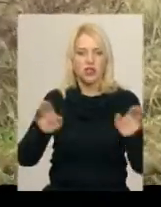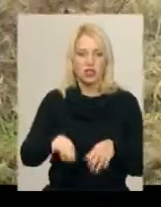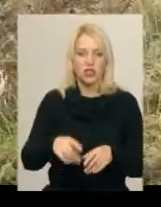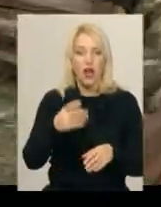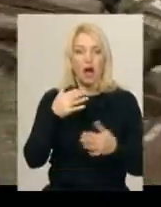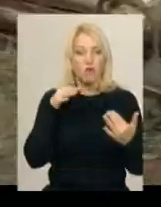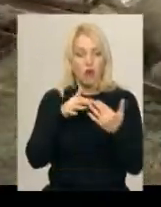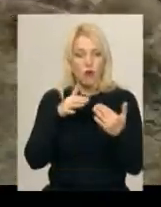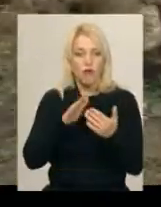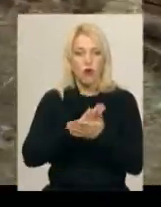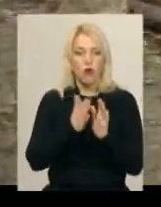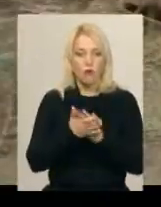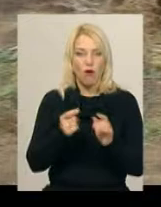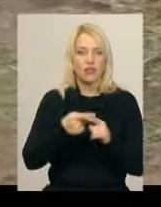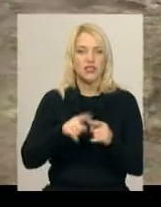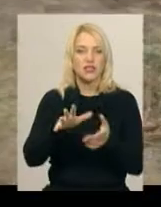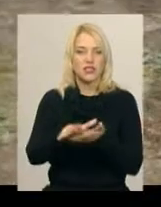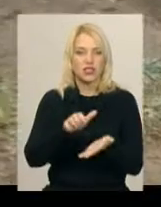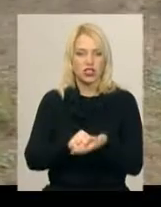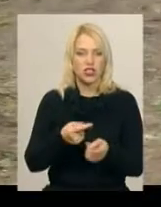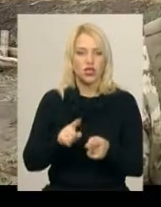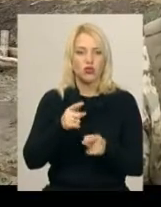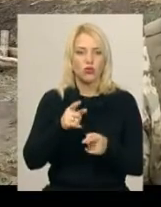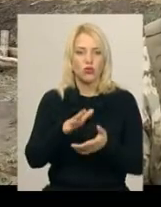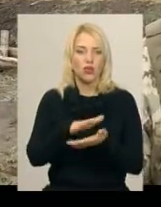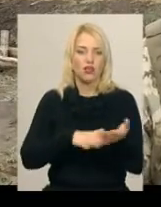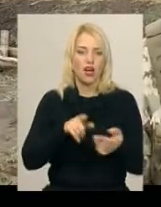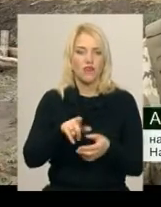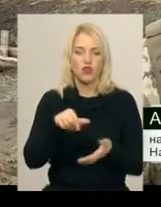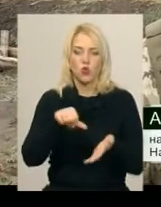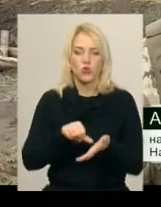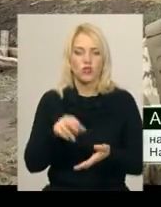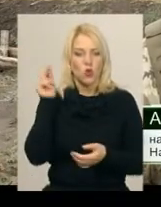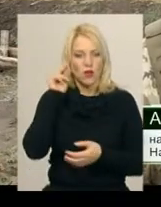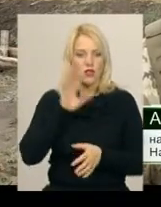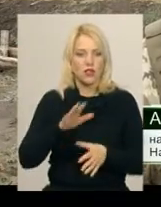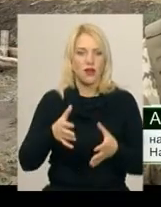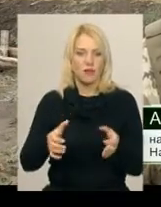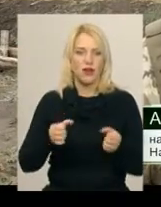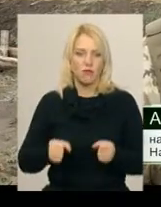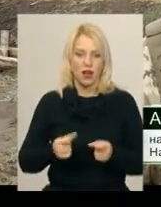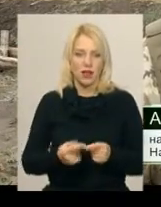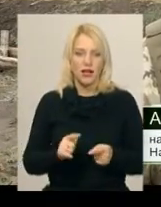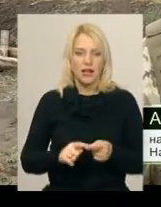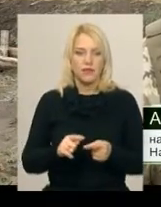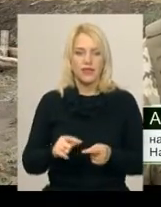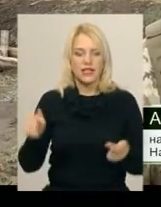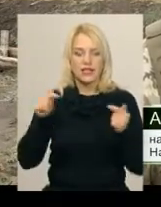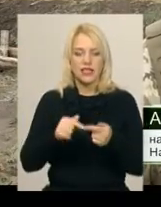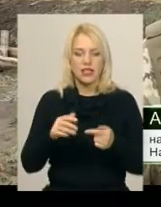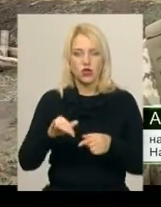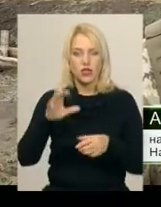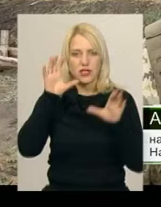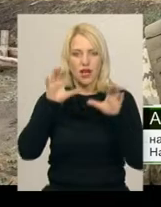знищення. Тому надалі. Участі у навчаннях вони не приймали. Згідно з задуму, було сімітовано дії незаконного збройного